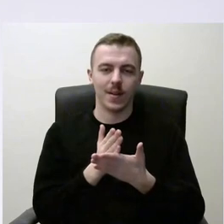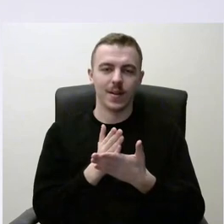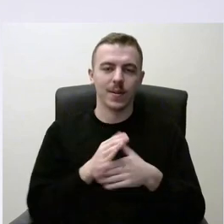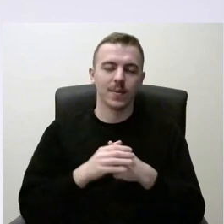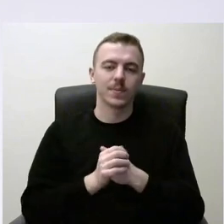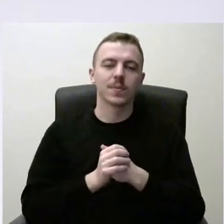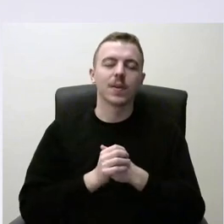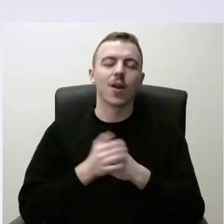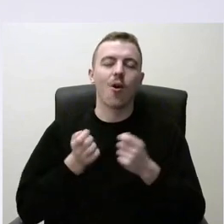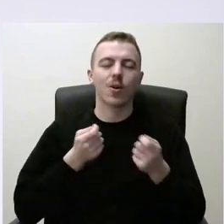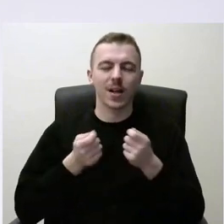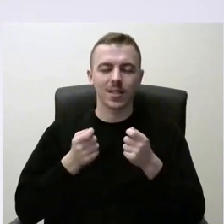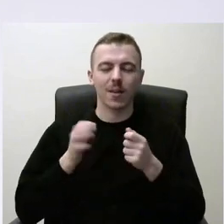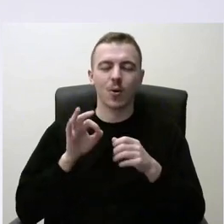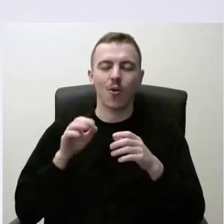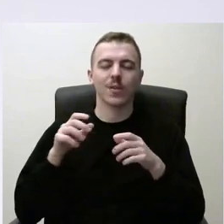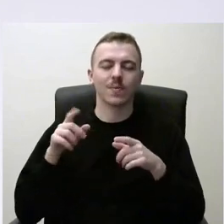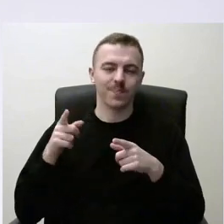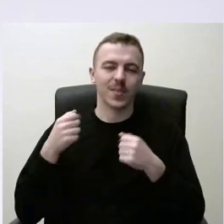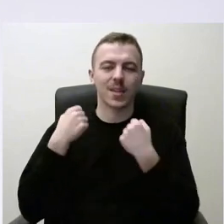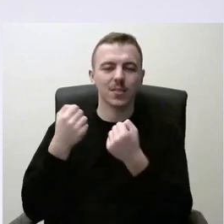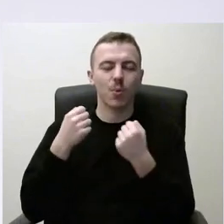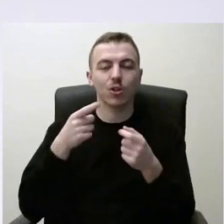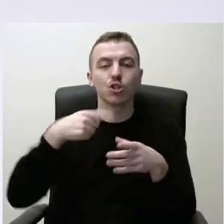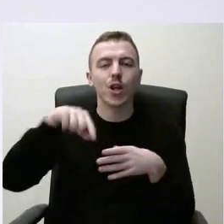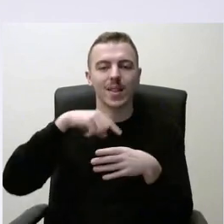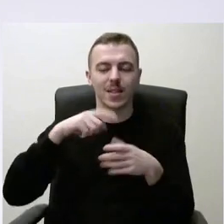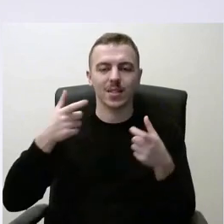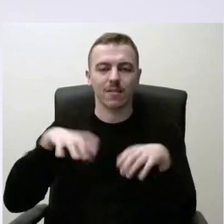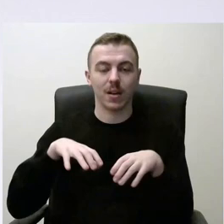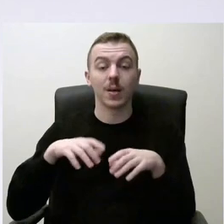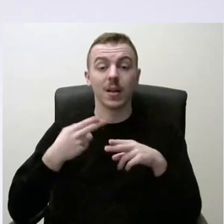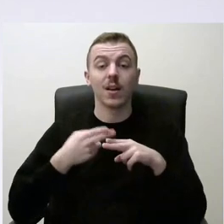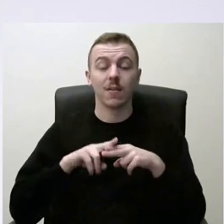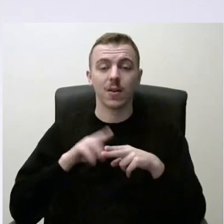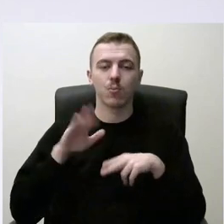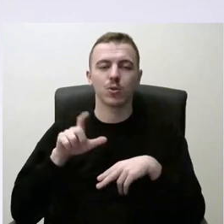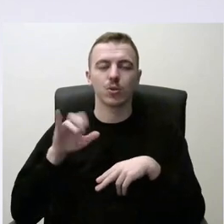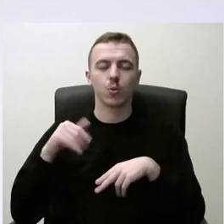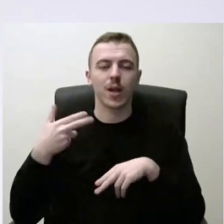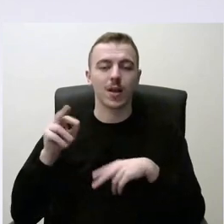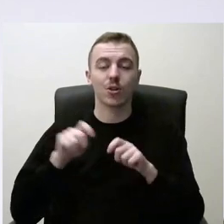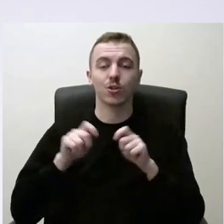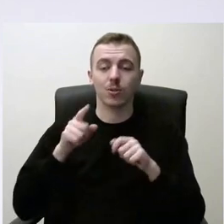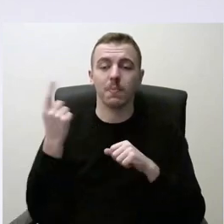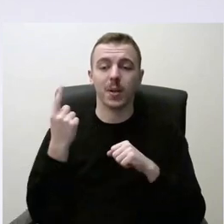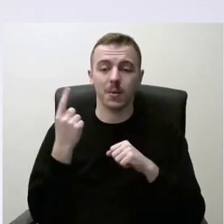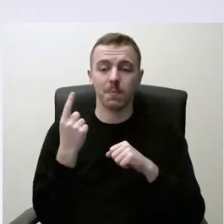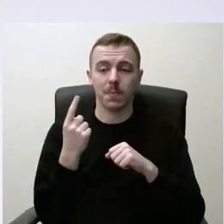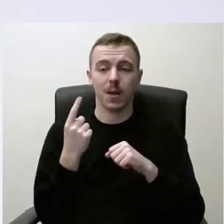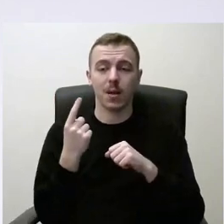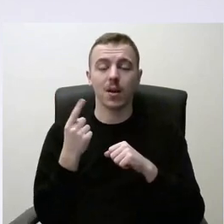organizavimas transporto žiedinėse saivaldybėse. Taip, po nebutskiūne, pirmiausia, pradėkime nuo jūsų, kokia yra jūsų